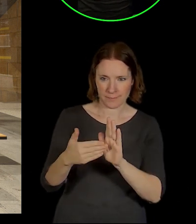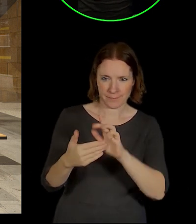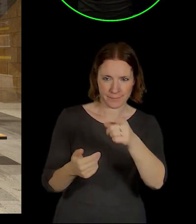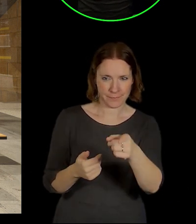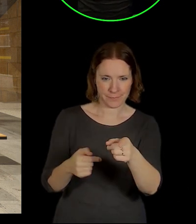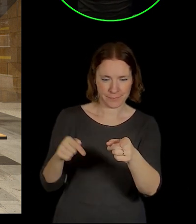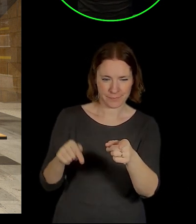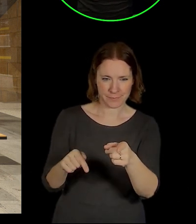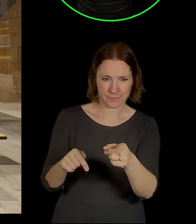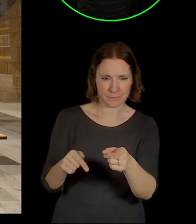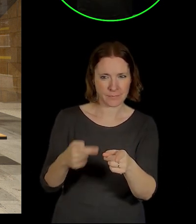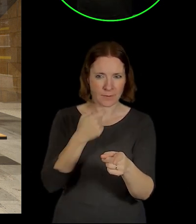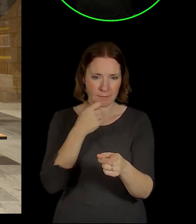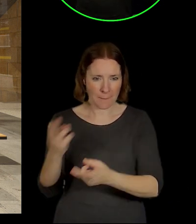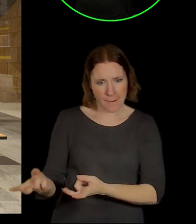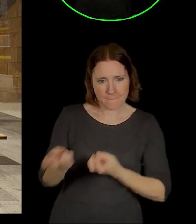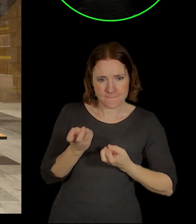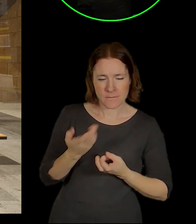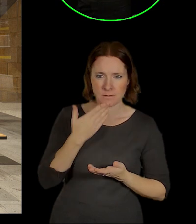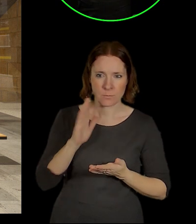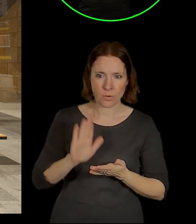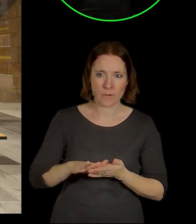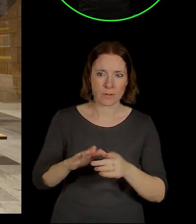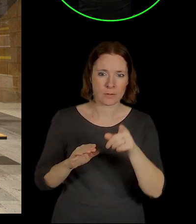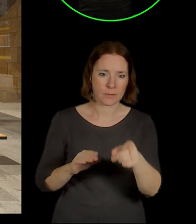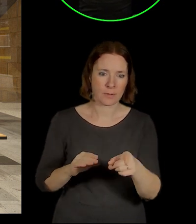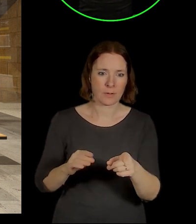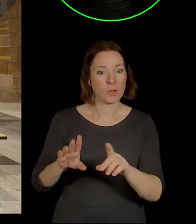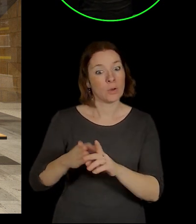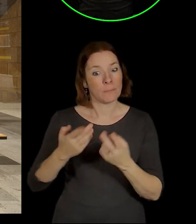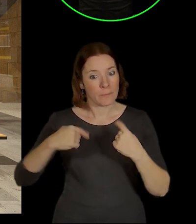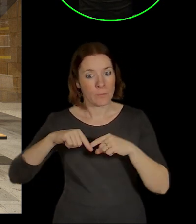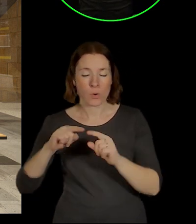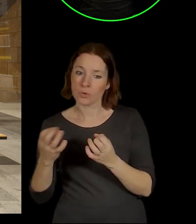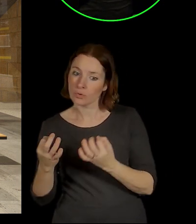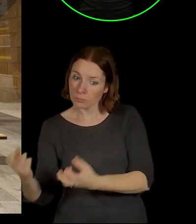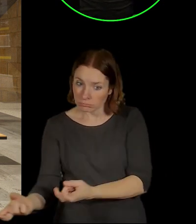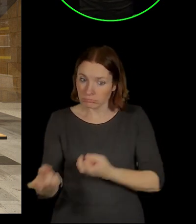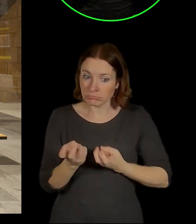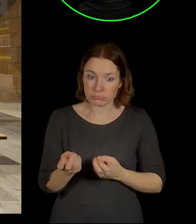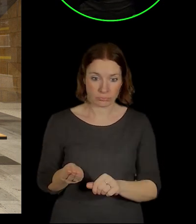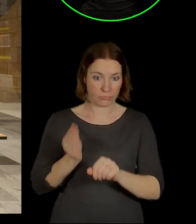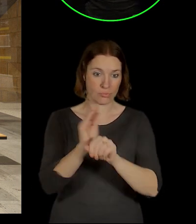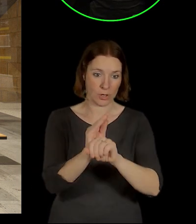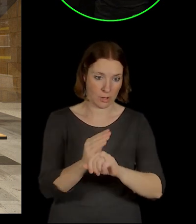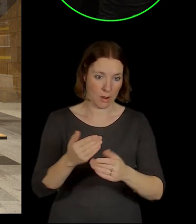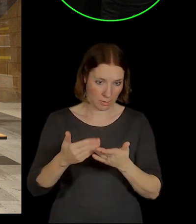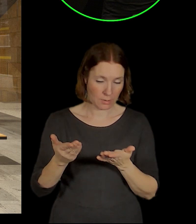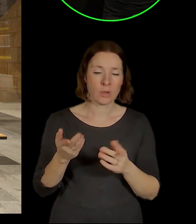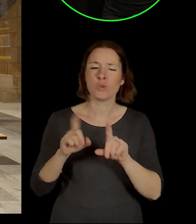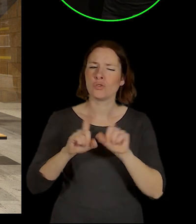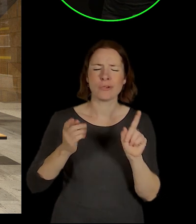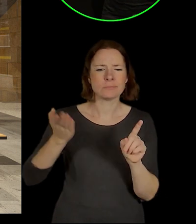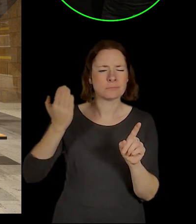aktivní parter na nástupiště. Neuvěřitelný. To před pár lety tam